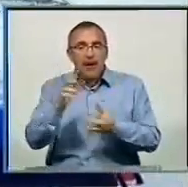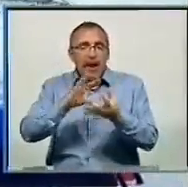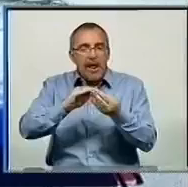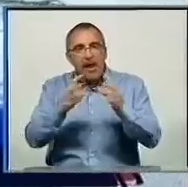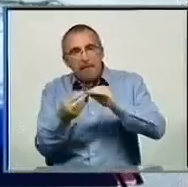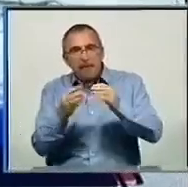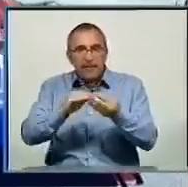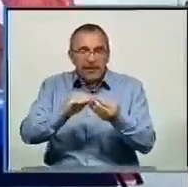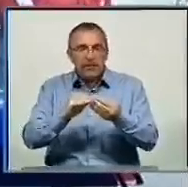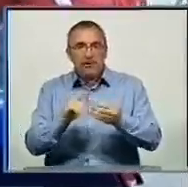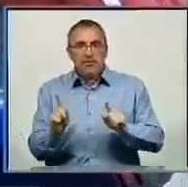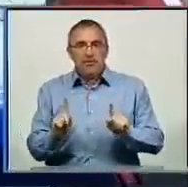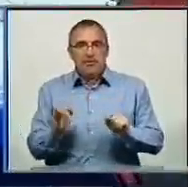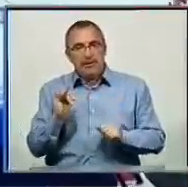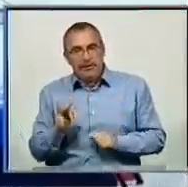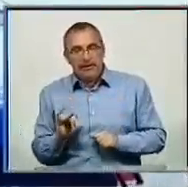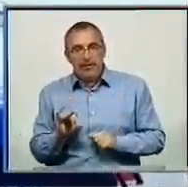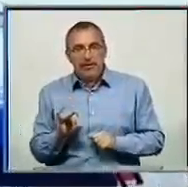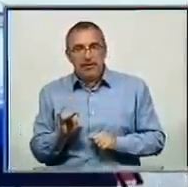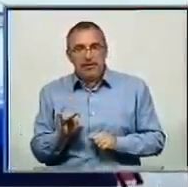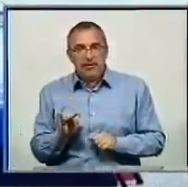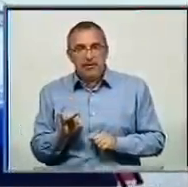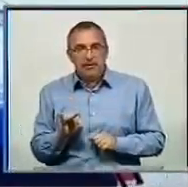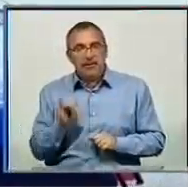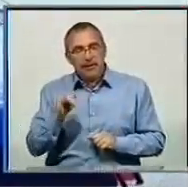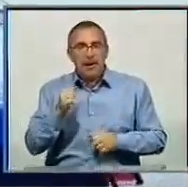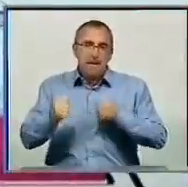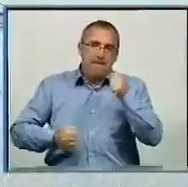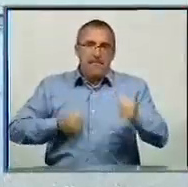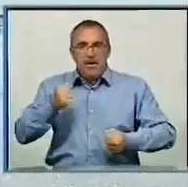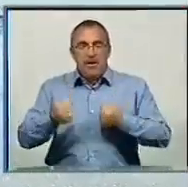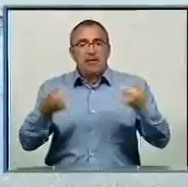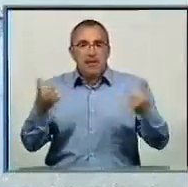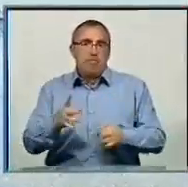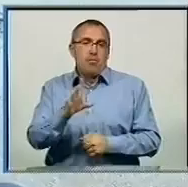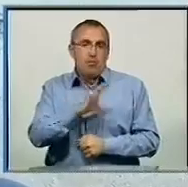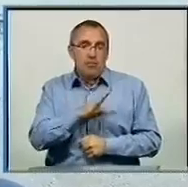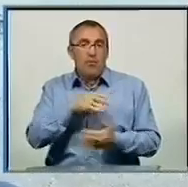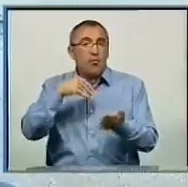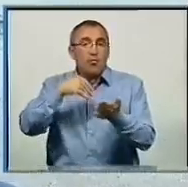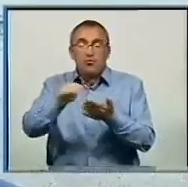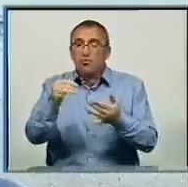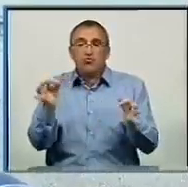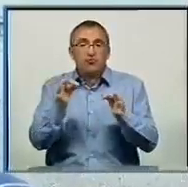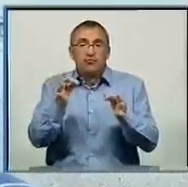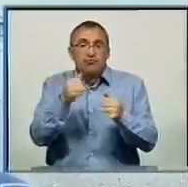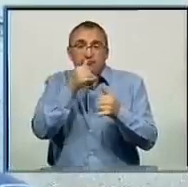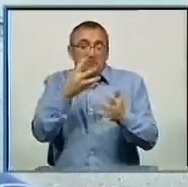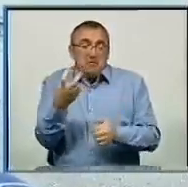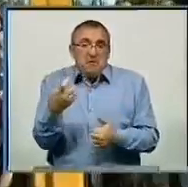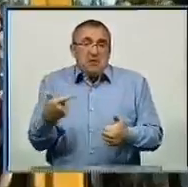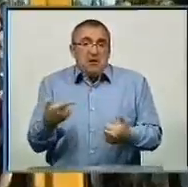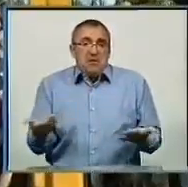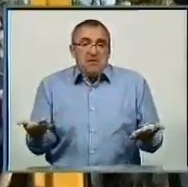і бігати треба було. Купити нічого не можу, бо тільки 200